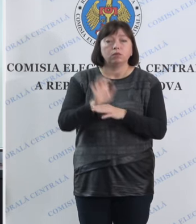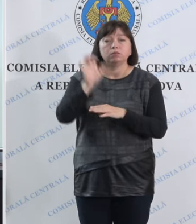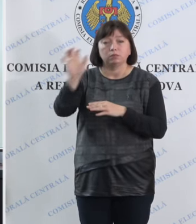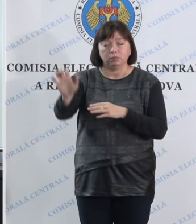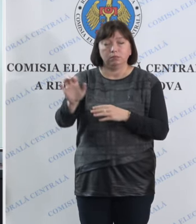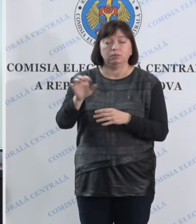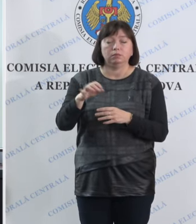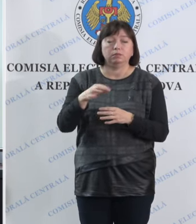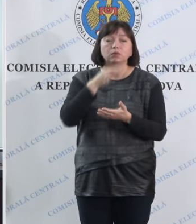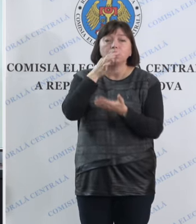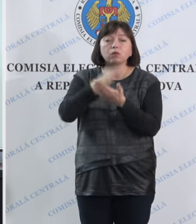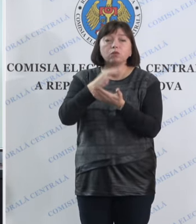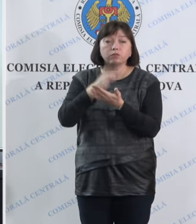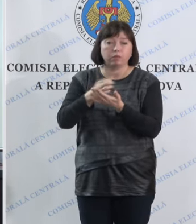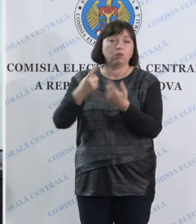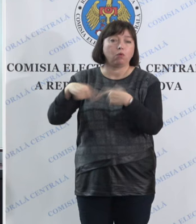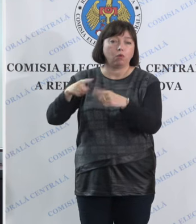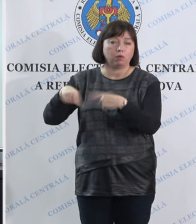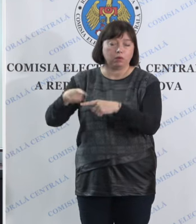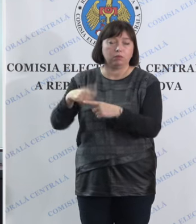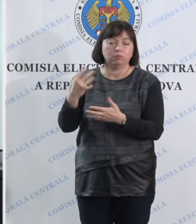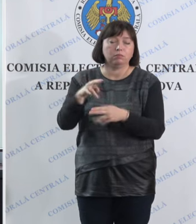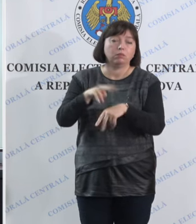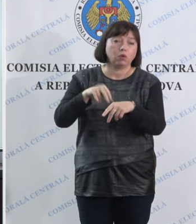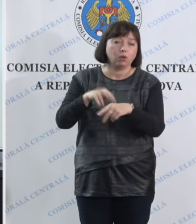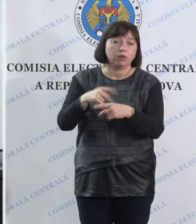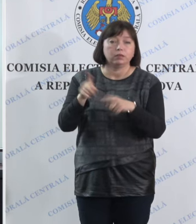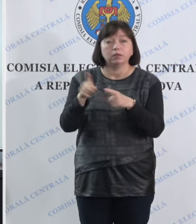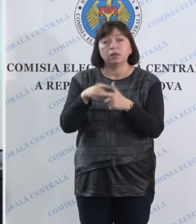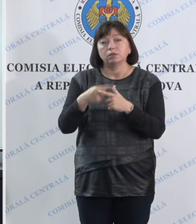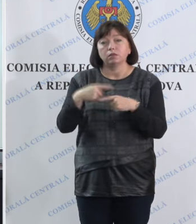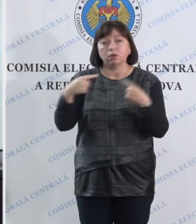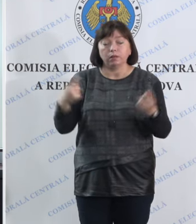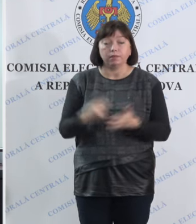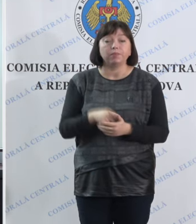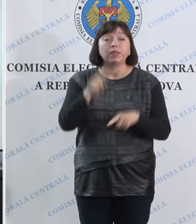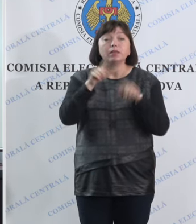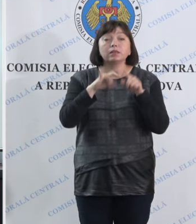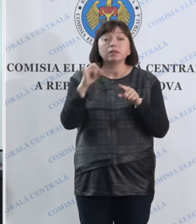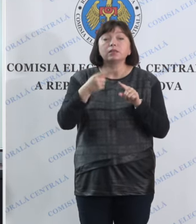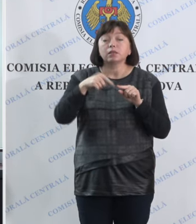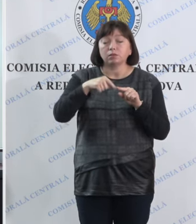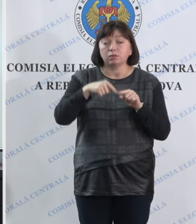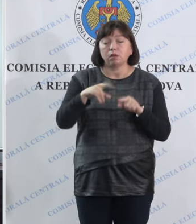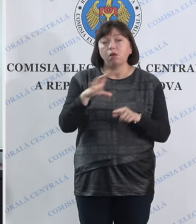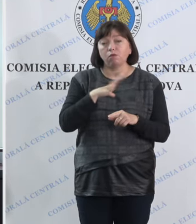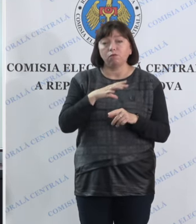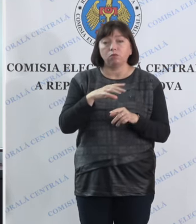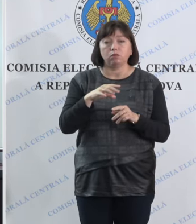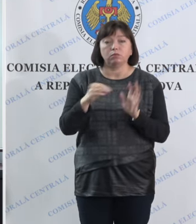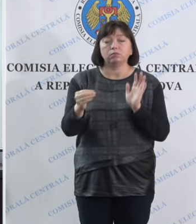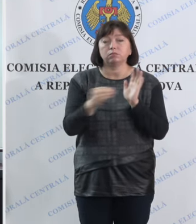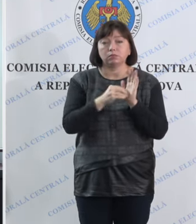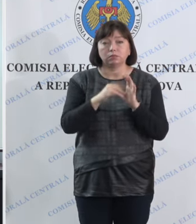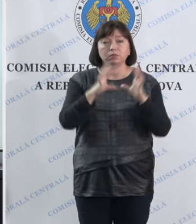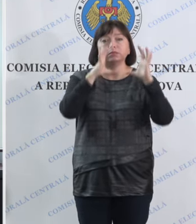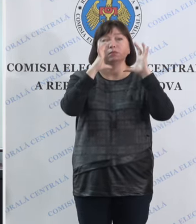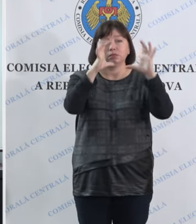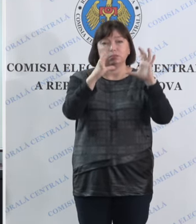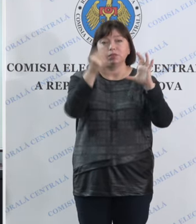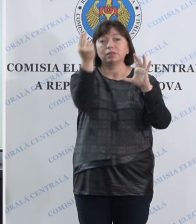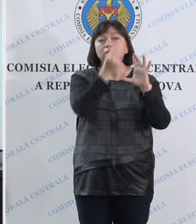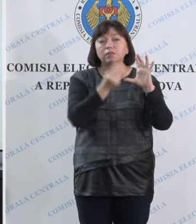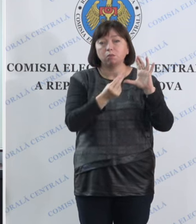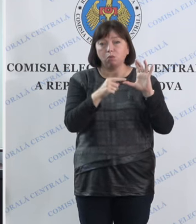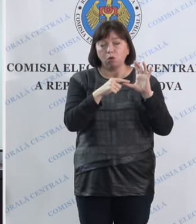instituțiilor conform competenței. Unile dintre acestea au vizat simbolica din încinta secțiilor de